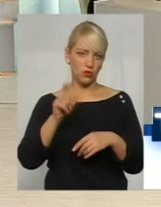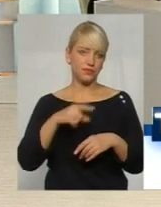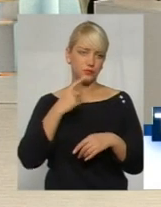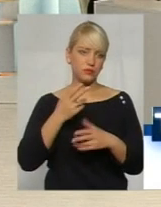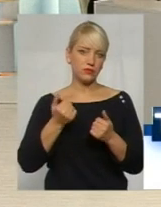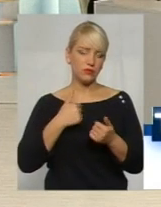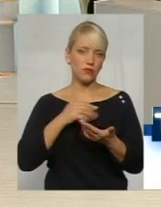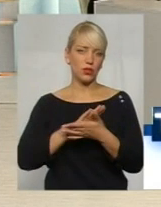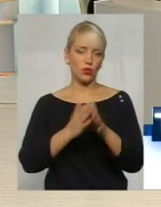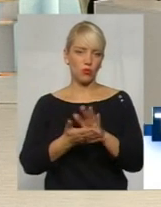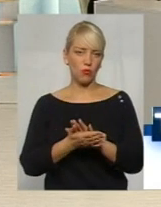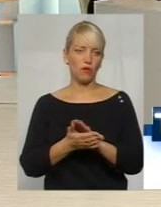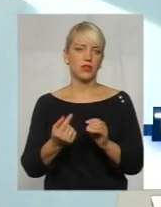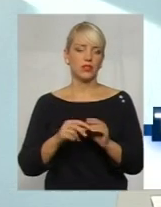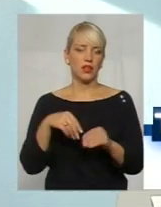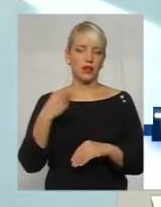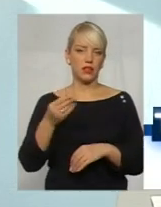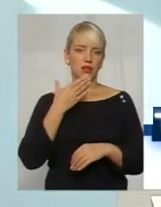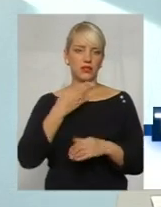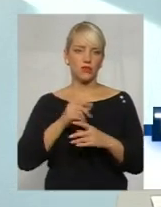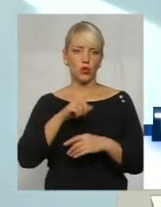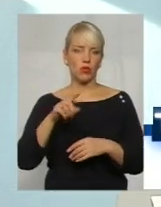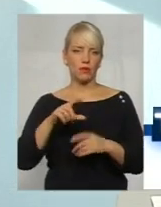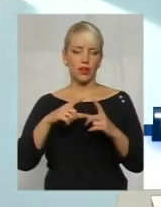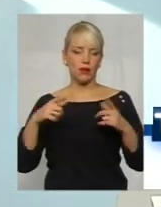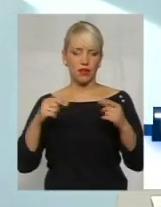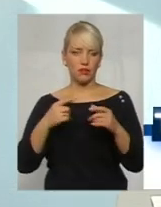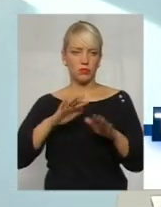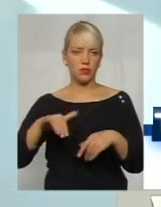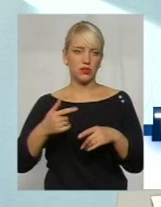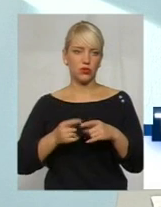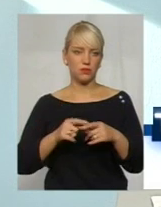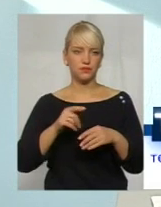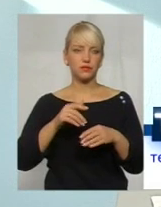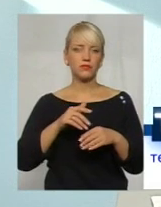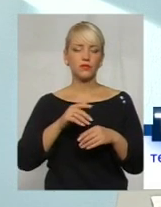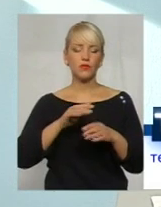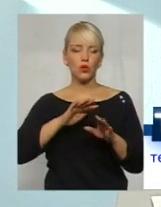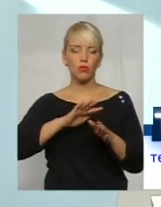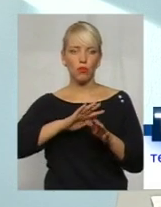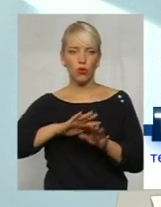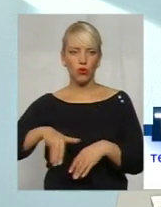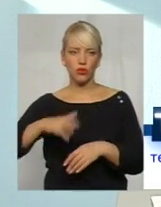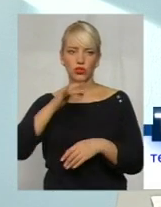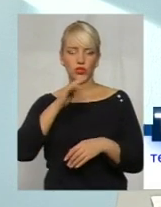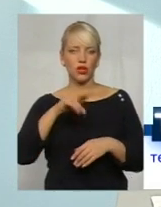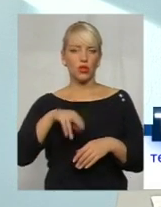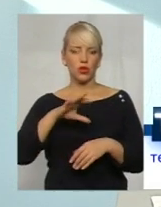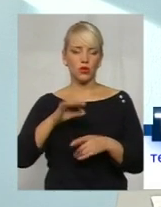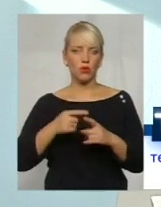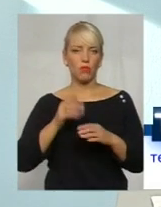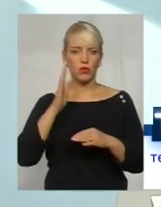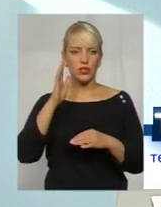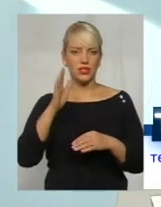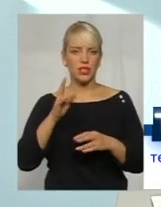домовились, надає свій номер картки, після цього проходить деякий період часу і до потенційної жертви